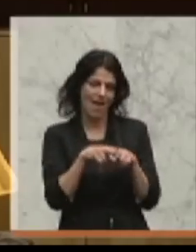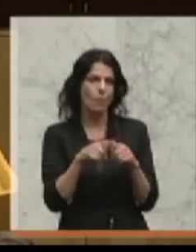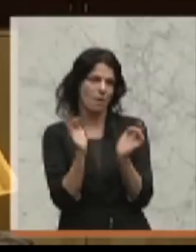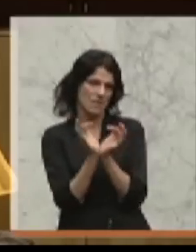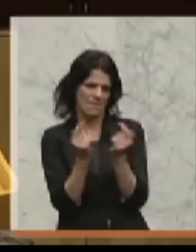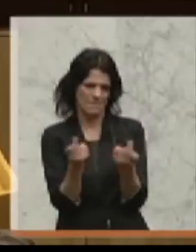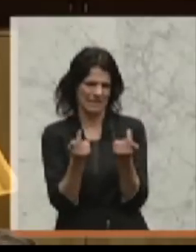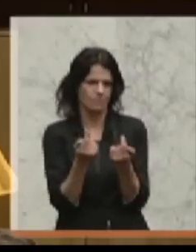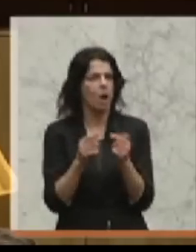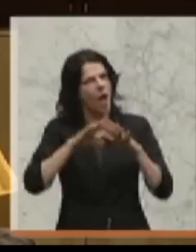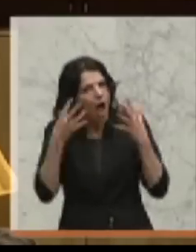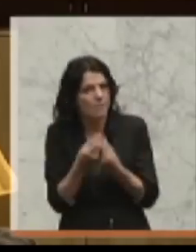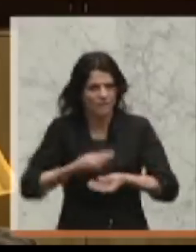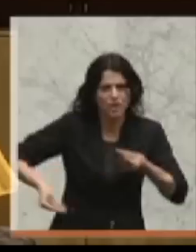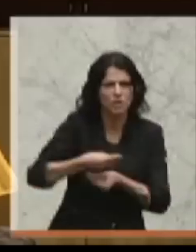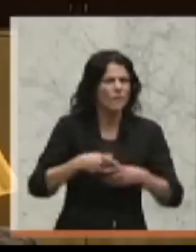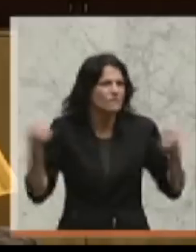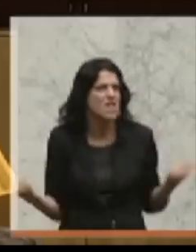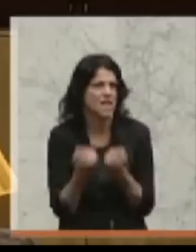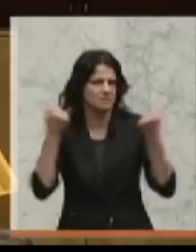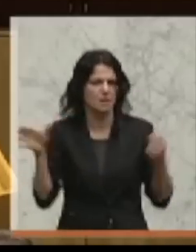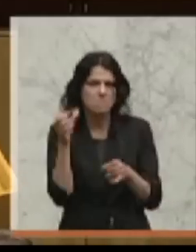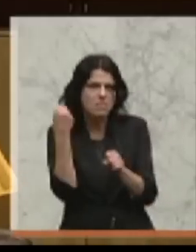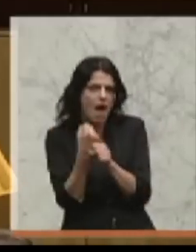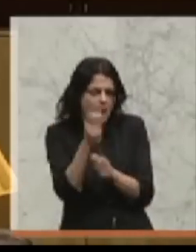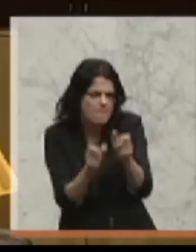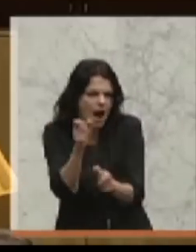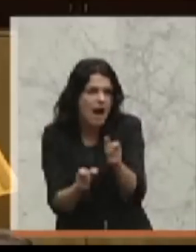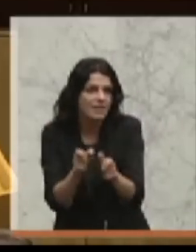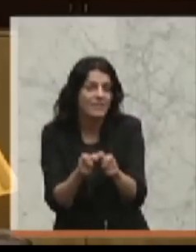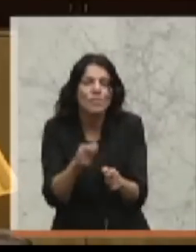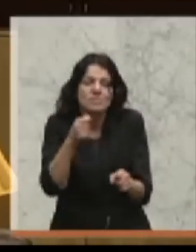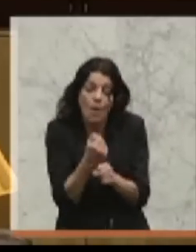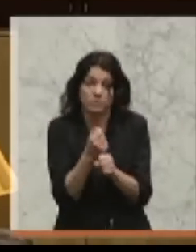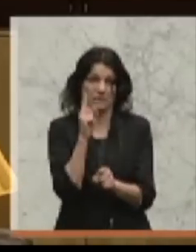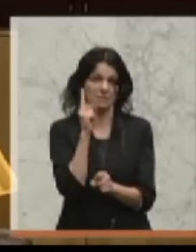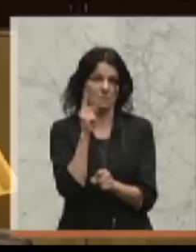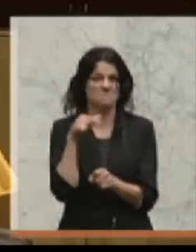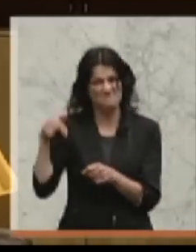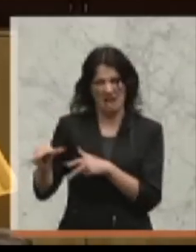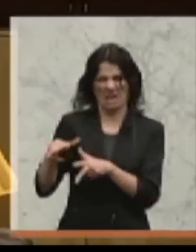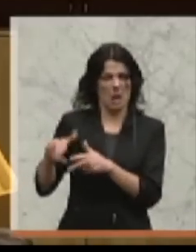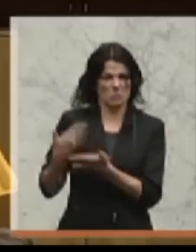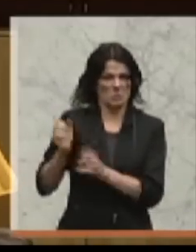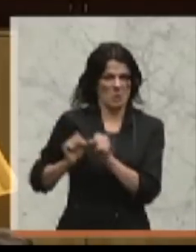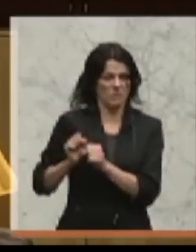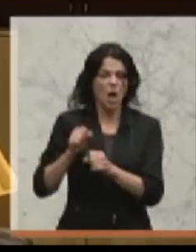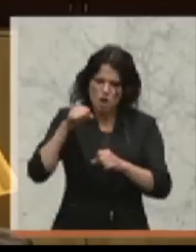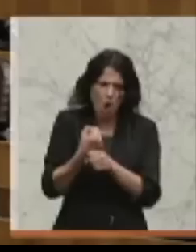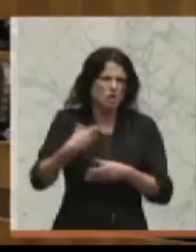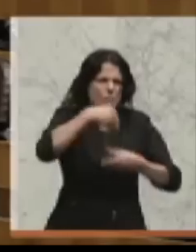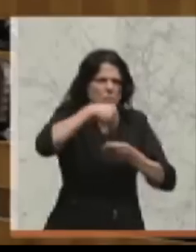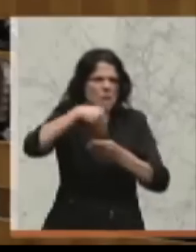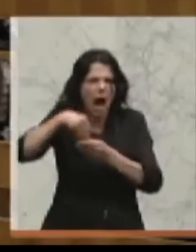die Wirtschaft in Österreich und die fleißigen Mitarbeiter und Mitarbeiter trotz dieser Regierung, nämlich trotz dieser Sparmaßnahmen und